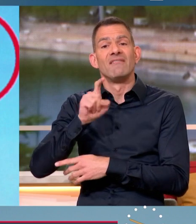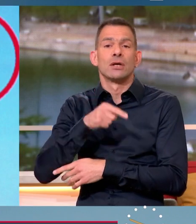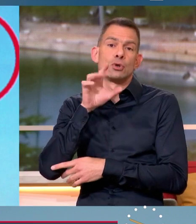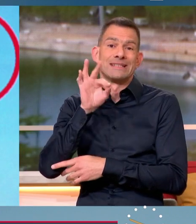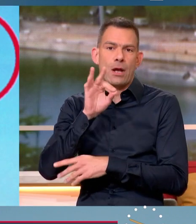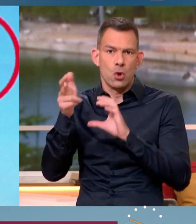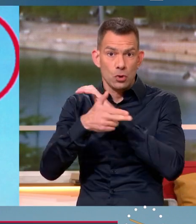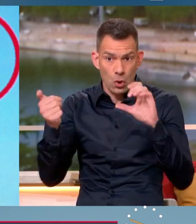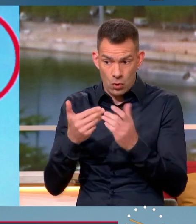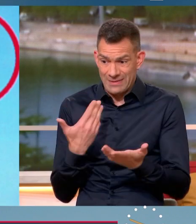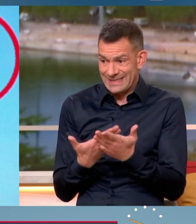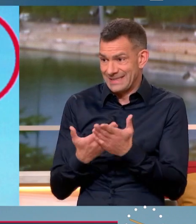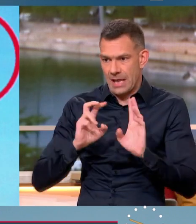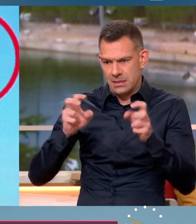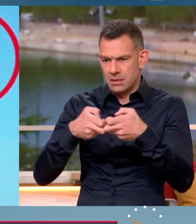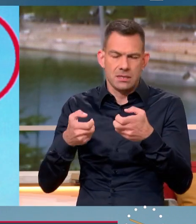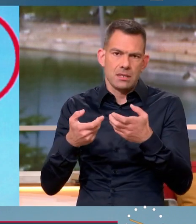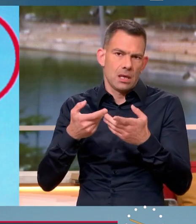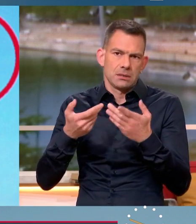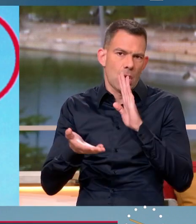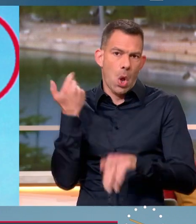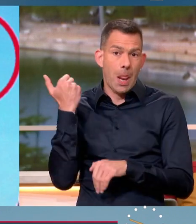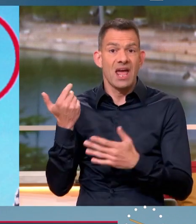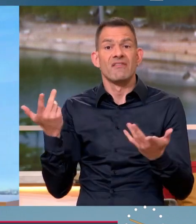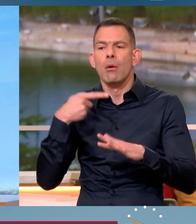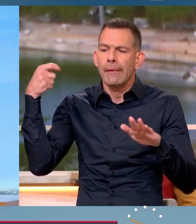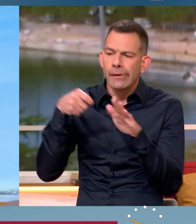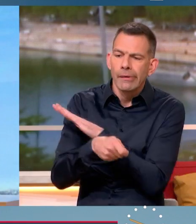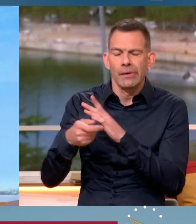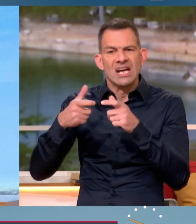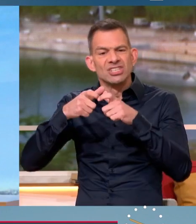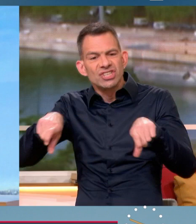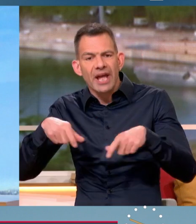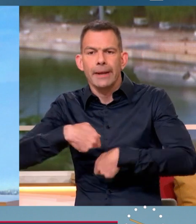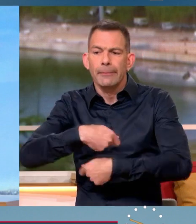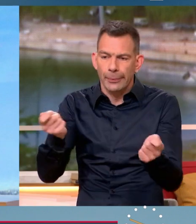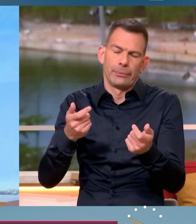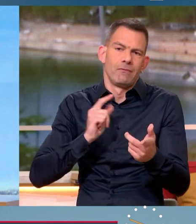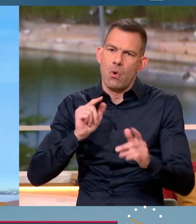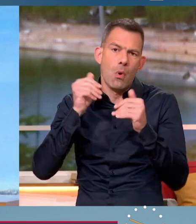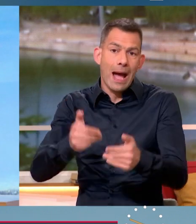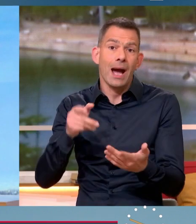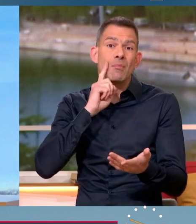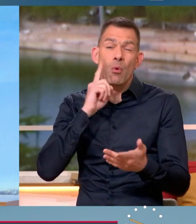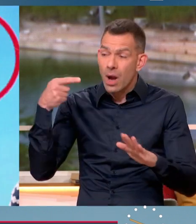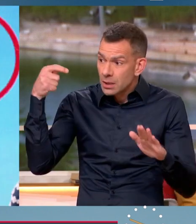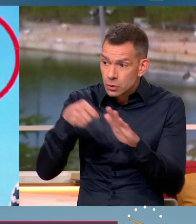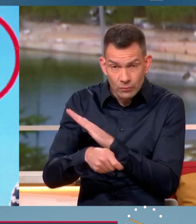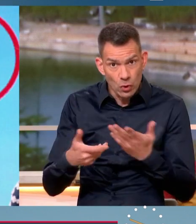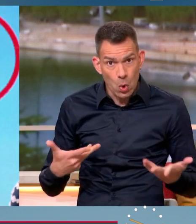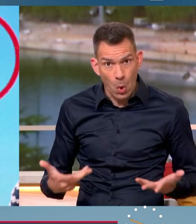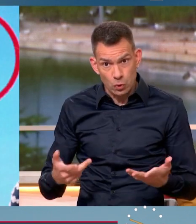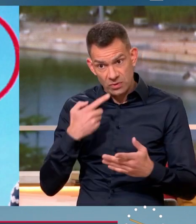supprimant les taxes. Il faut arrêter avec les subventions. Les chèques. Parce que cela, à un moment, le paiera. Les subventions d'aujourd'hui